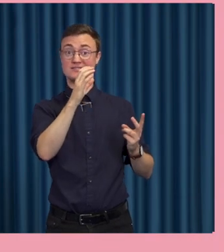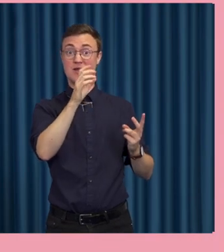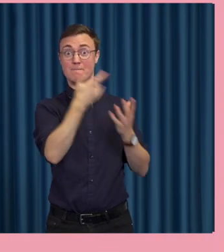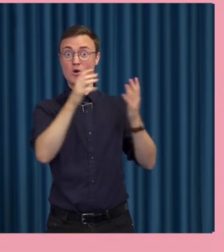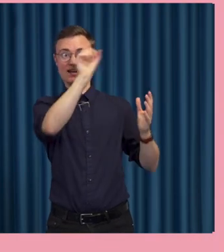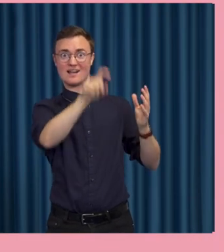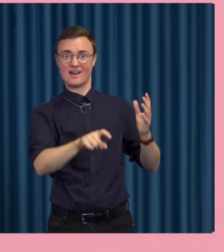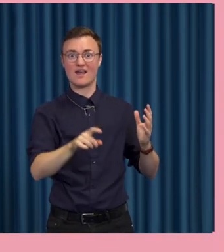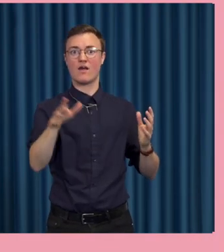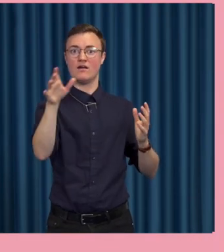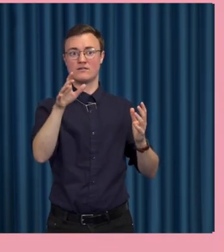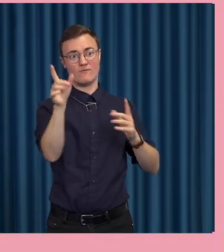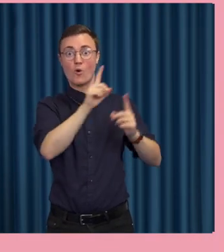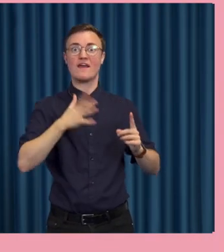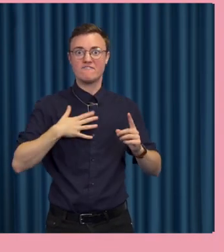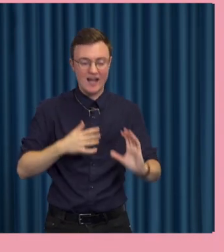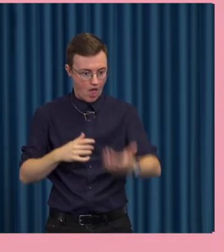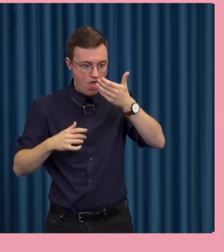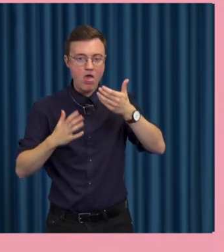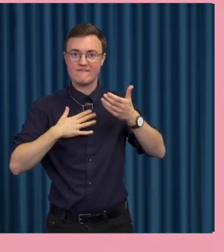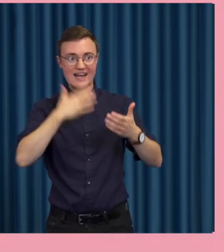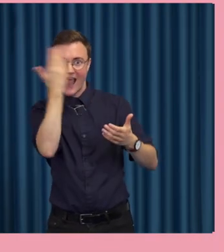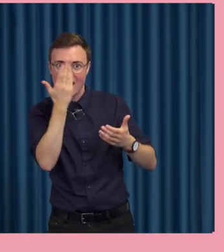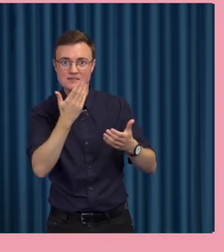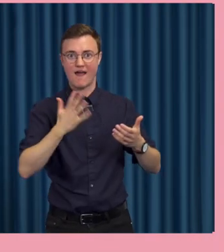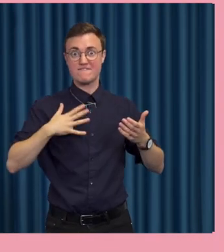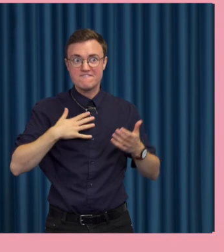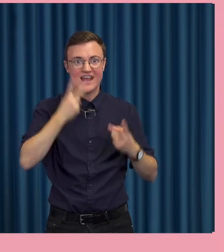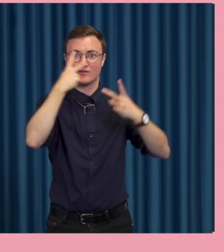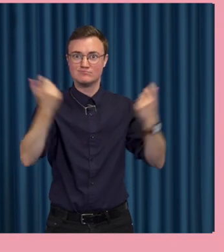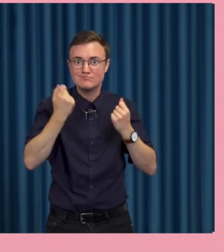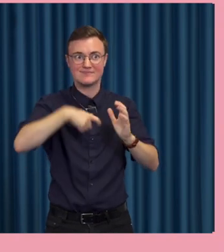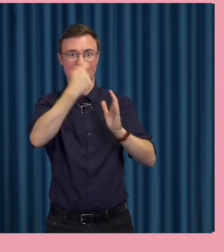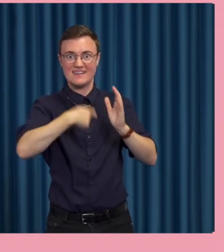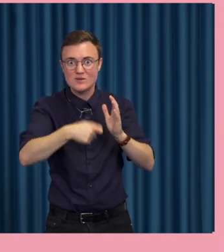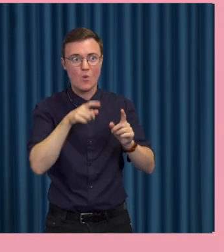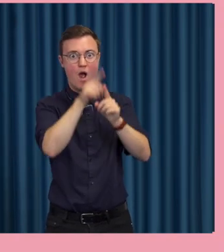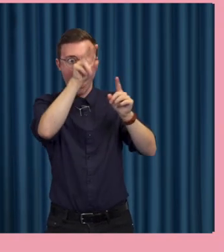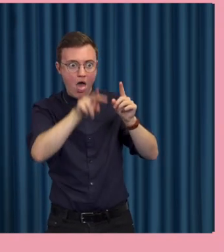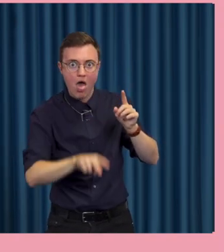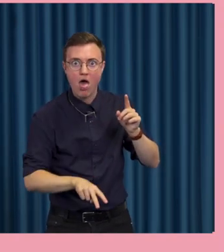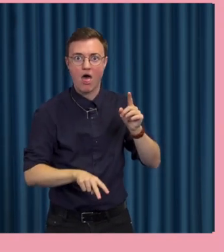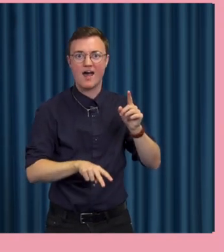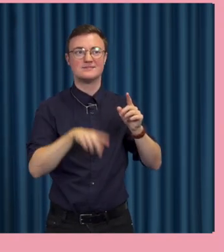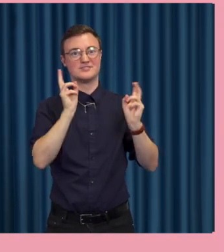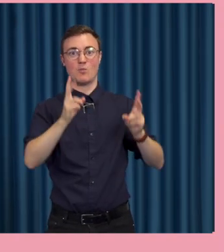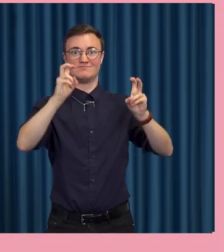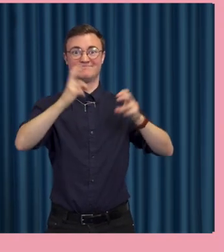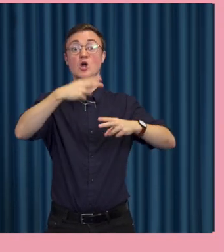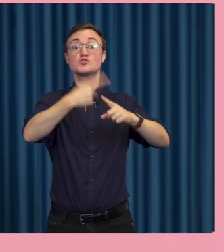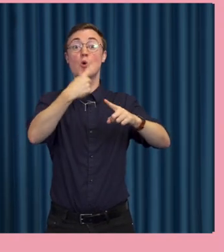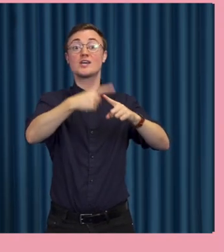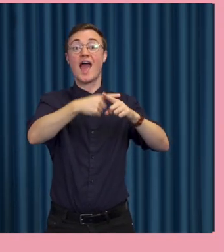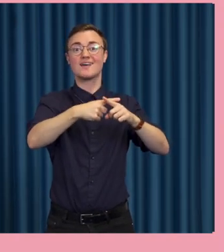-modellen. Det vill säga hålla folk vid skärmen, hålla folk vid telefonen, rekommendera videos som får folk att inte tröttna. En slags